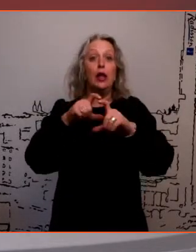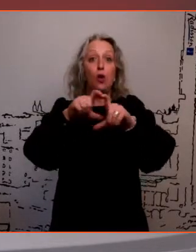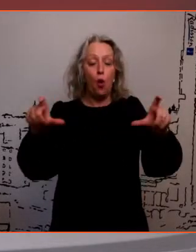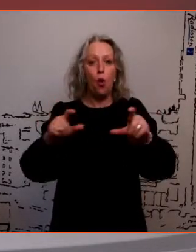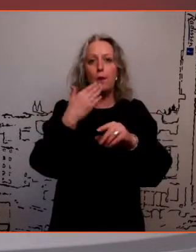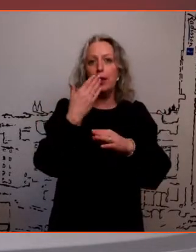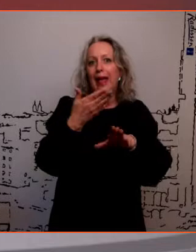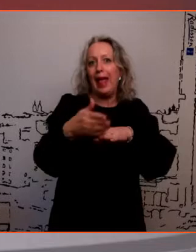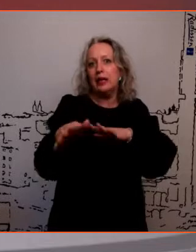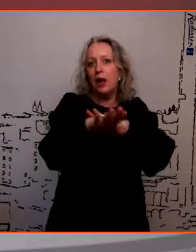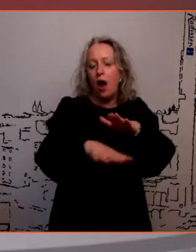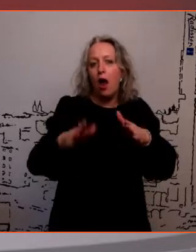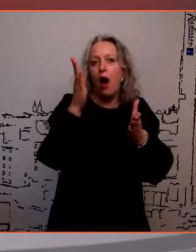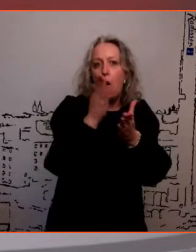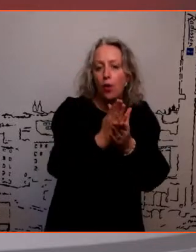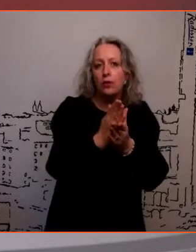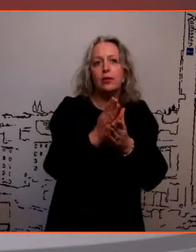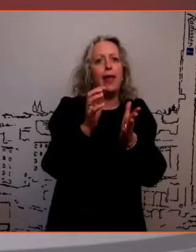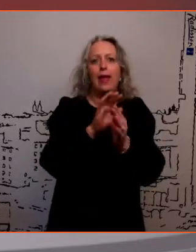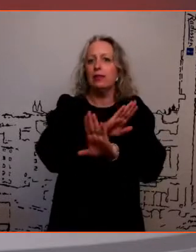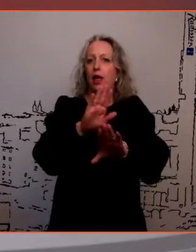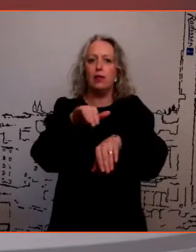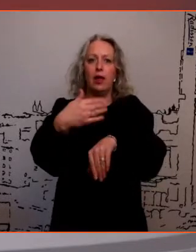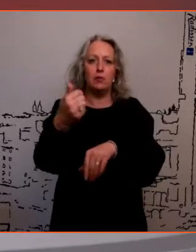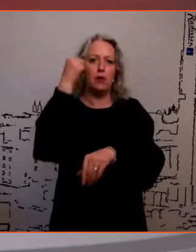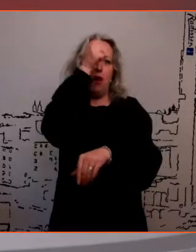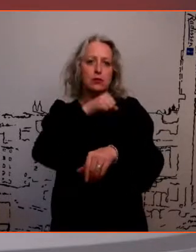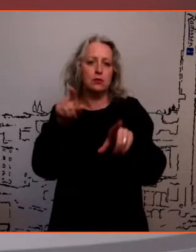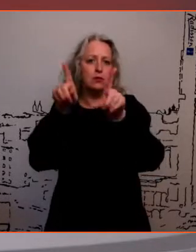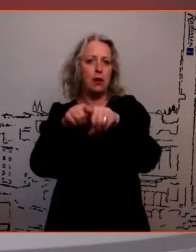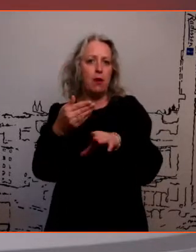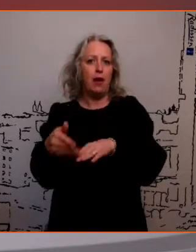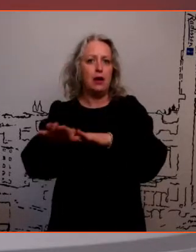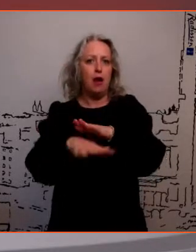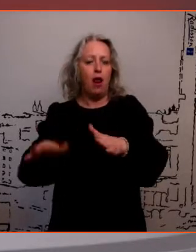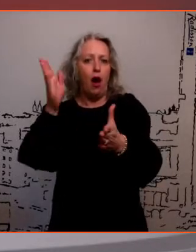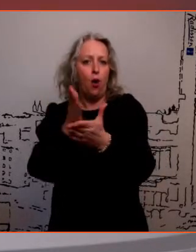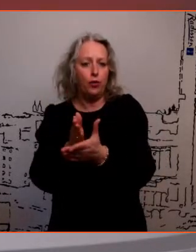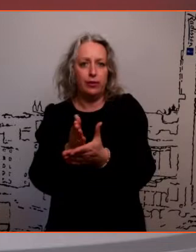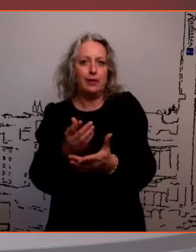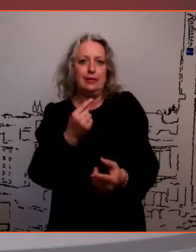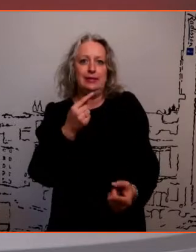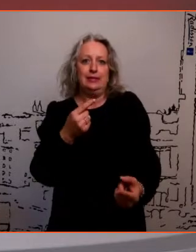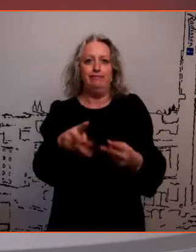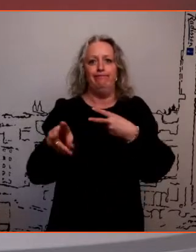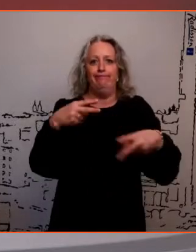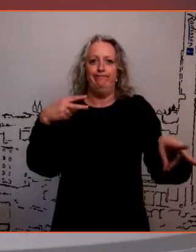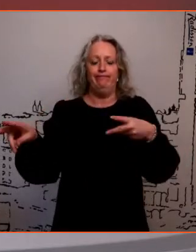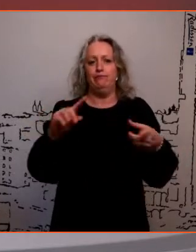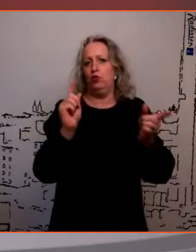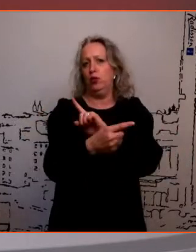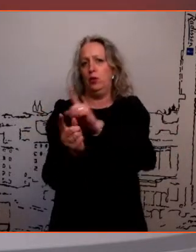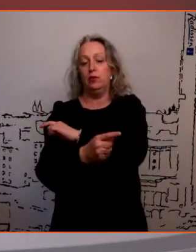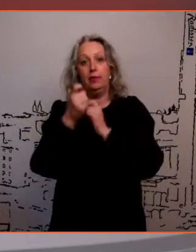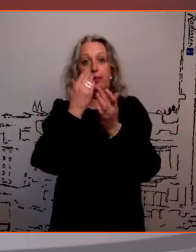järgmine aastas eriala üle üldse tuleb valikusse ülikoolis. Võibolla ta on ainult päeva õppes. Ja kui näiteks inimene plaanib kolida